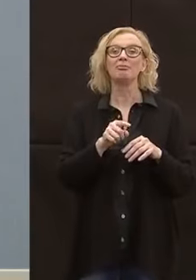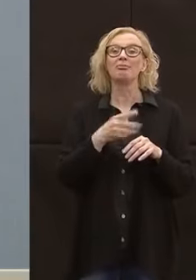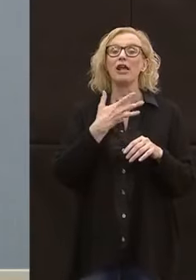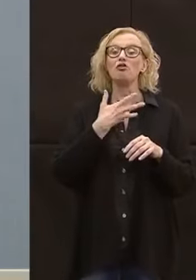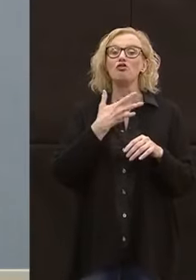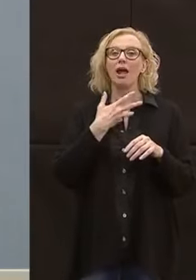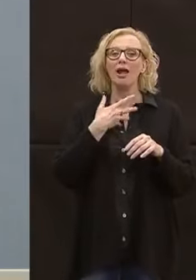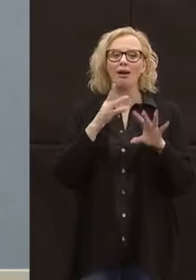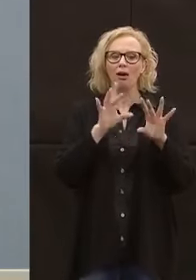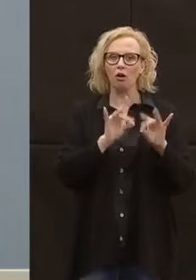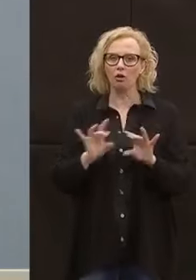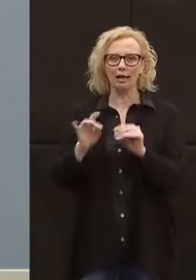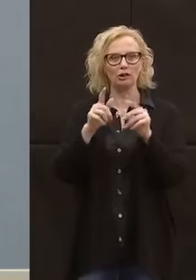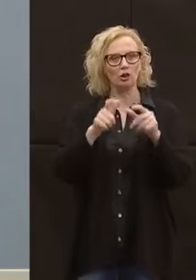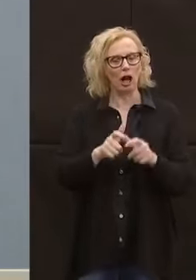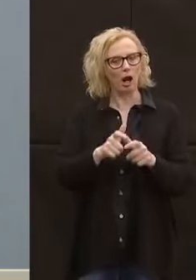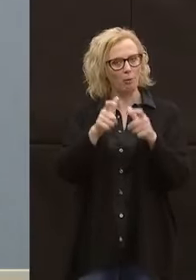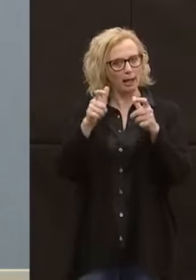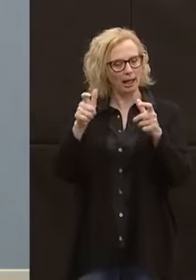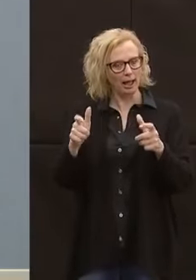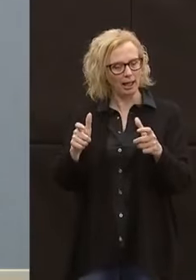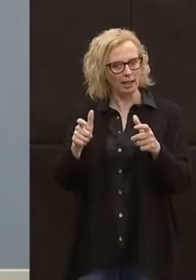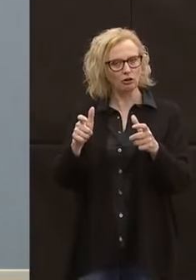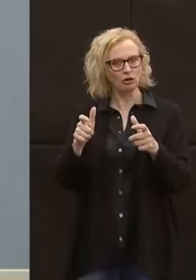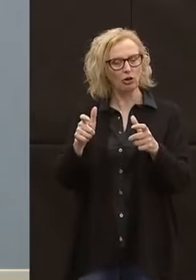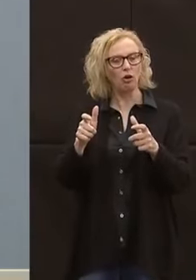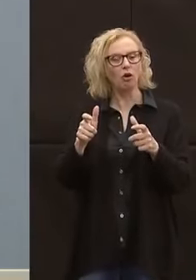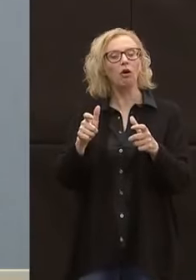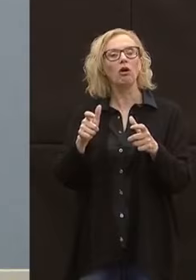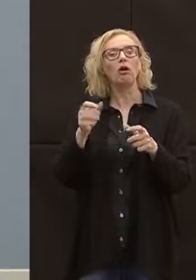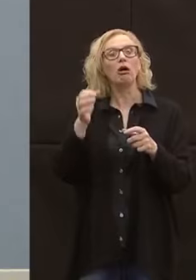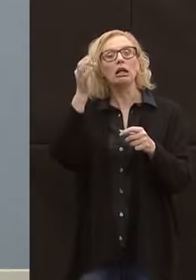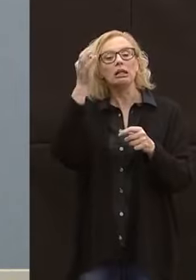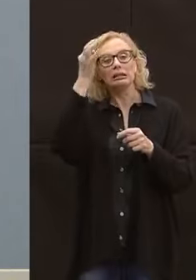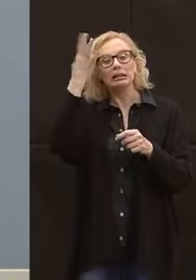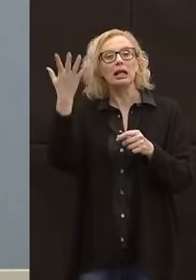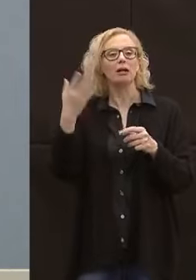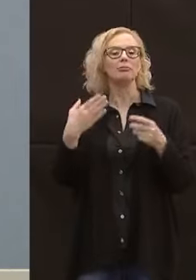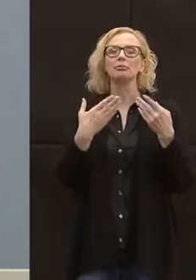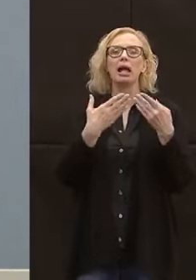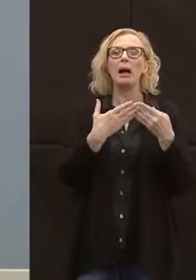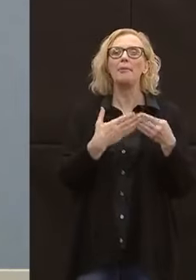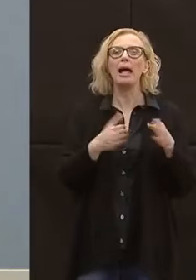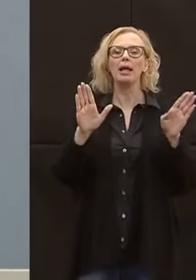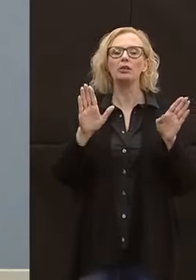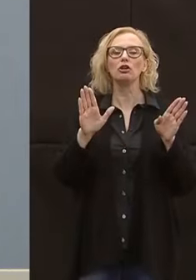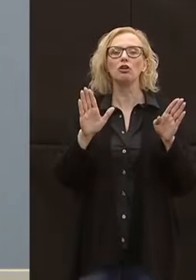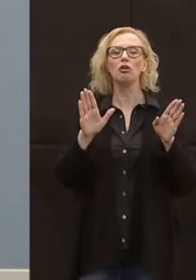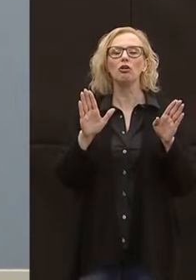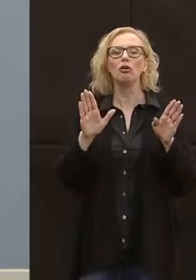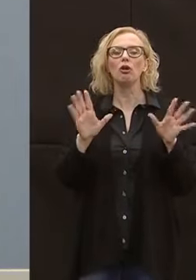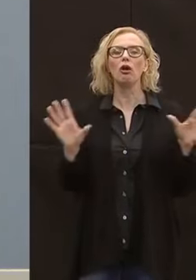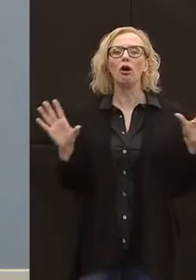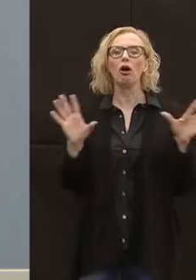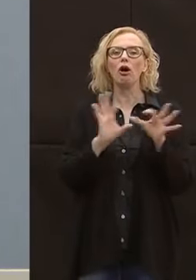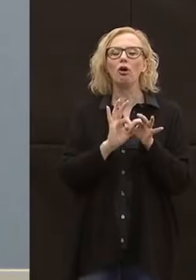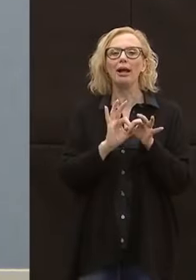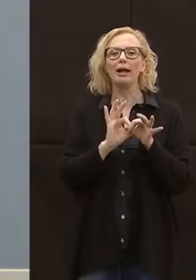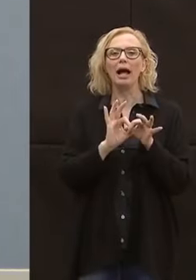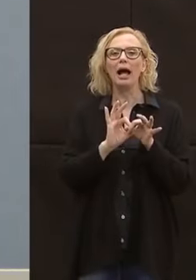quindi sul rischio di aumento del contagio, anche se si apre alle cosiddette,